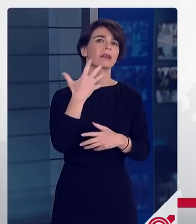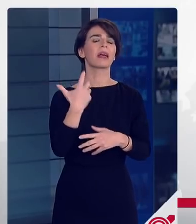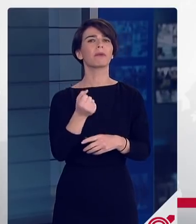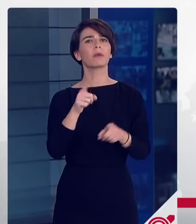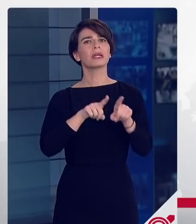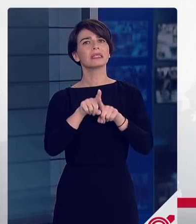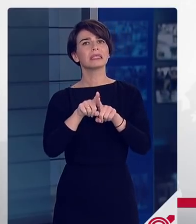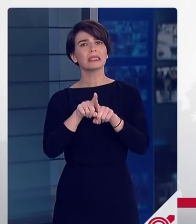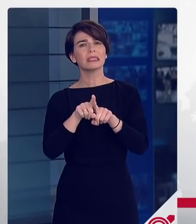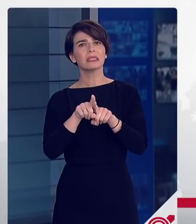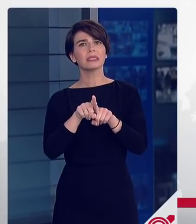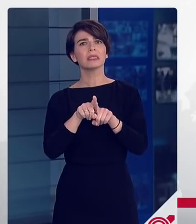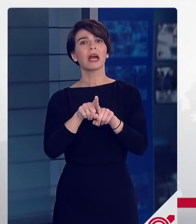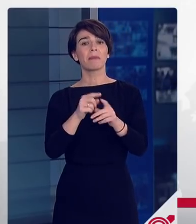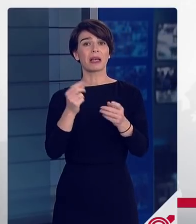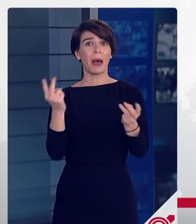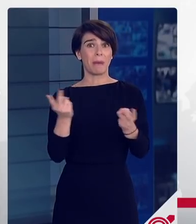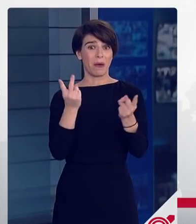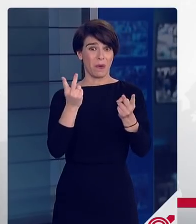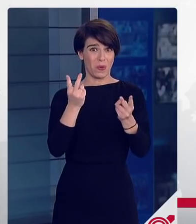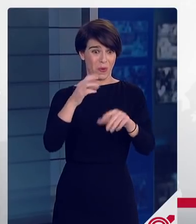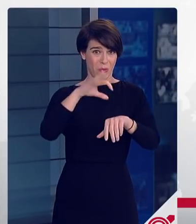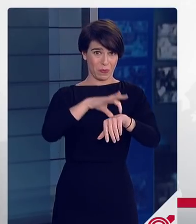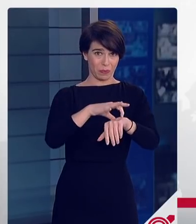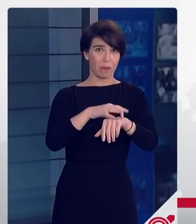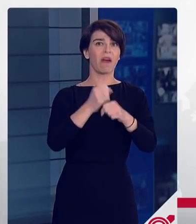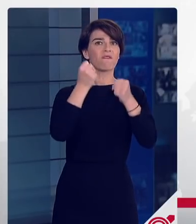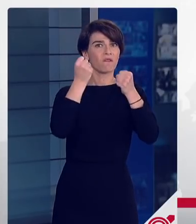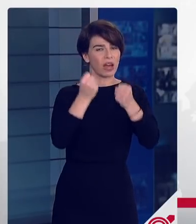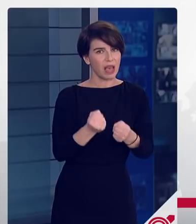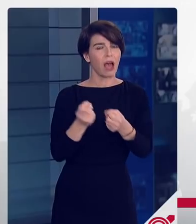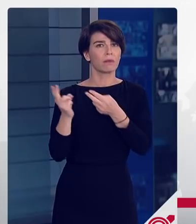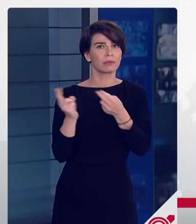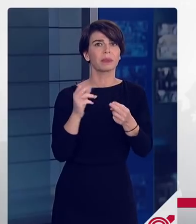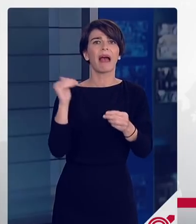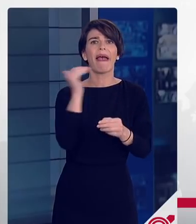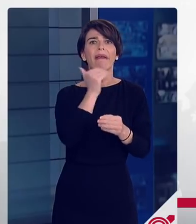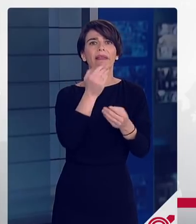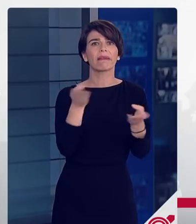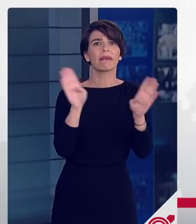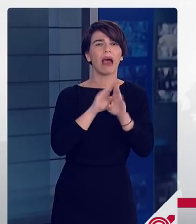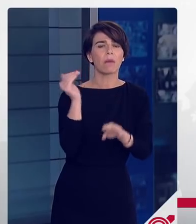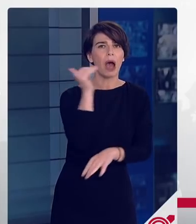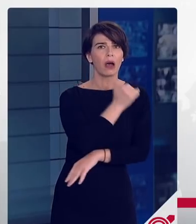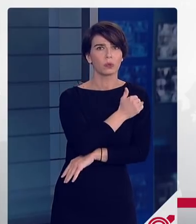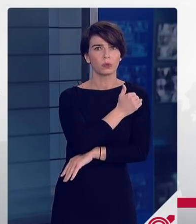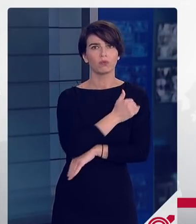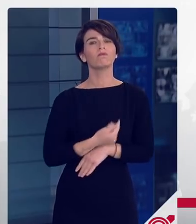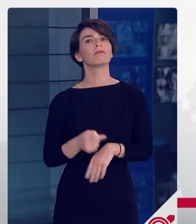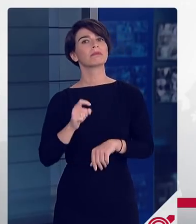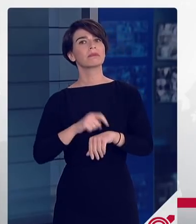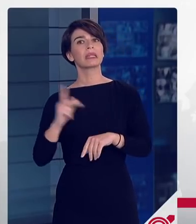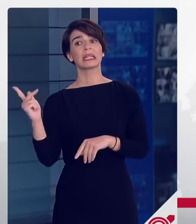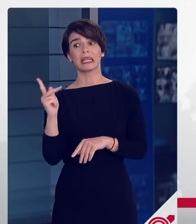βαθμό μεταφέρονται σε σοβαρές νοσηλίες, αλλά και σε νοσηλίες εντατικής θεραπείας. Παράλληλα, στην